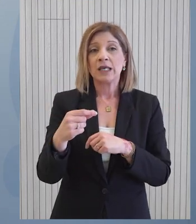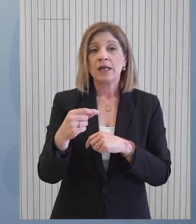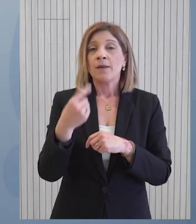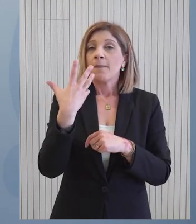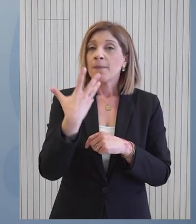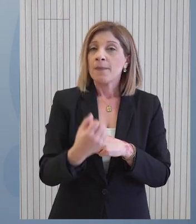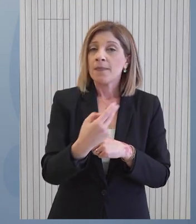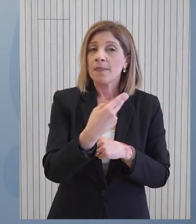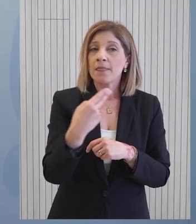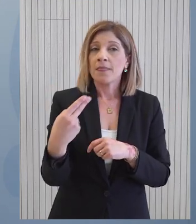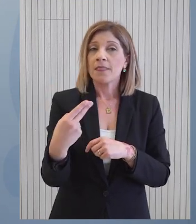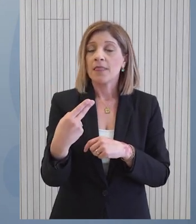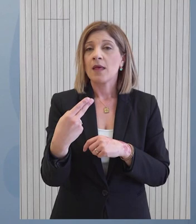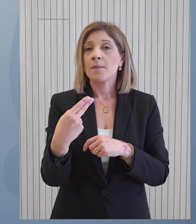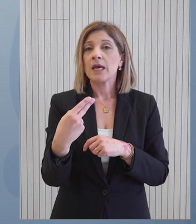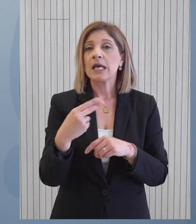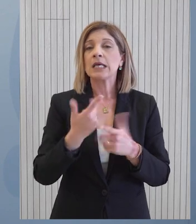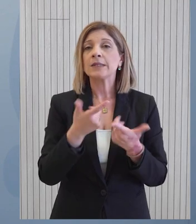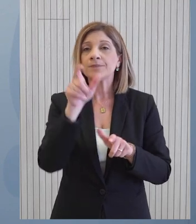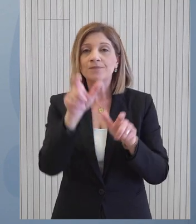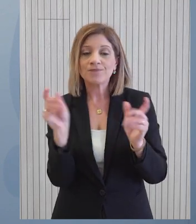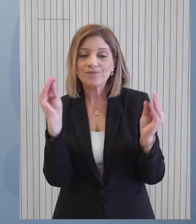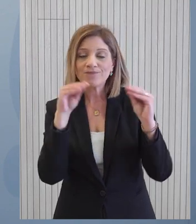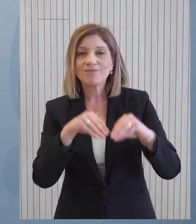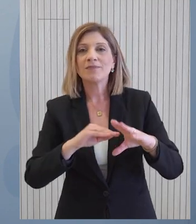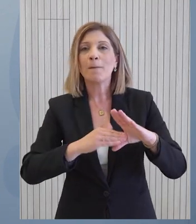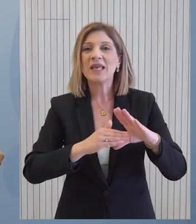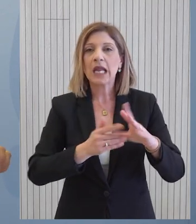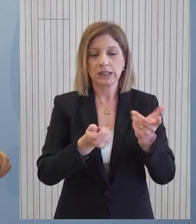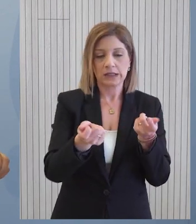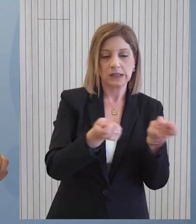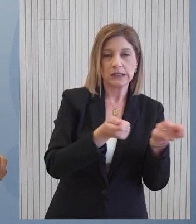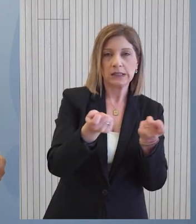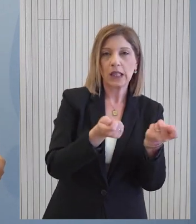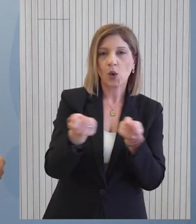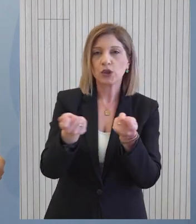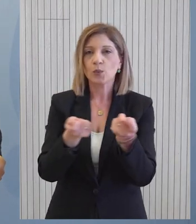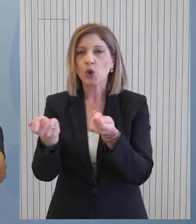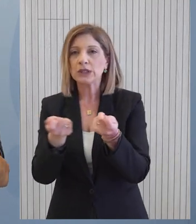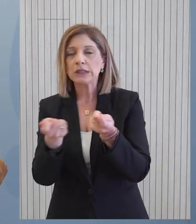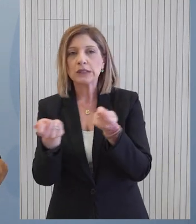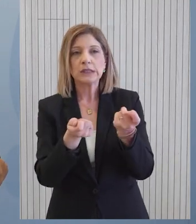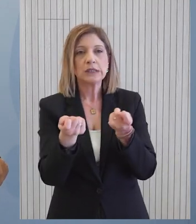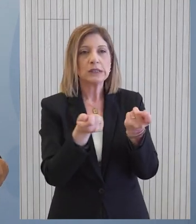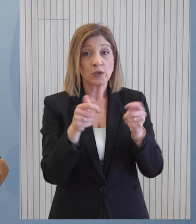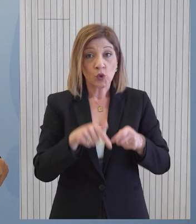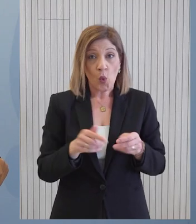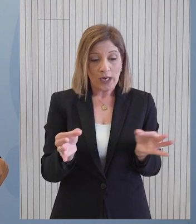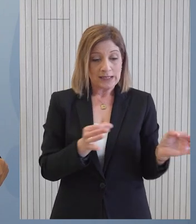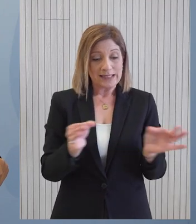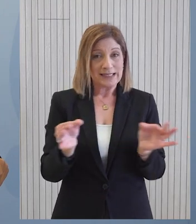υπήρχε ένα θέμα με τις διάφορες υπηρεσίες που ενδιαφέρουν τα θέματα συντονισμού. Αυτά είναι τώρα στο